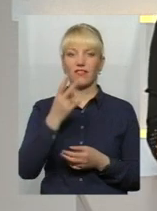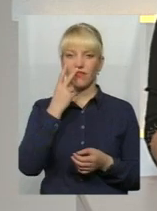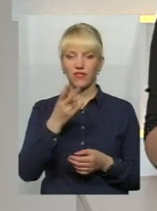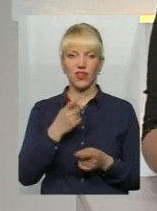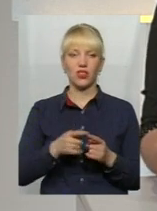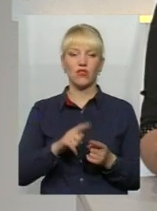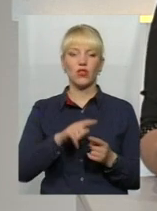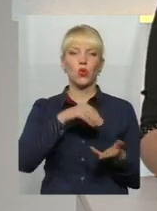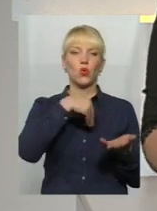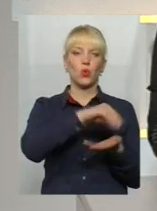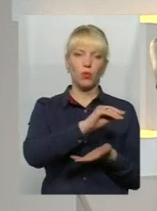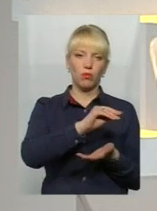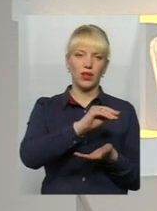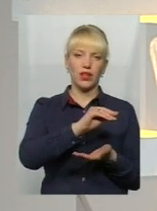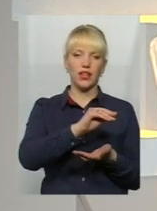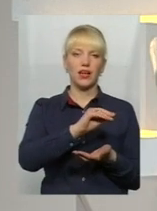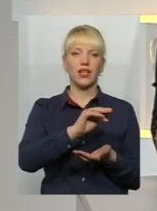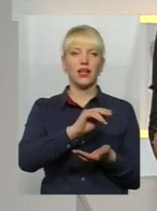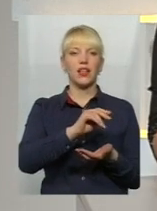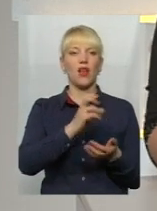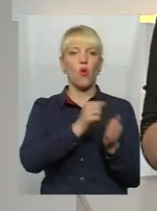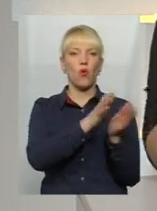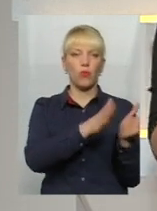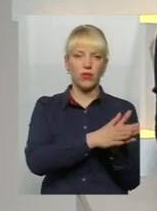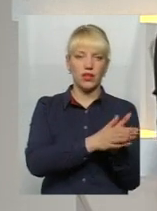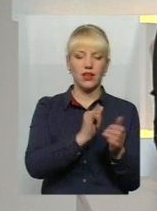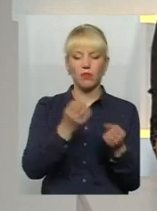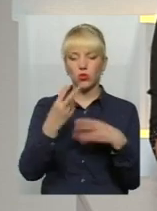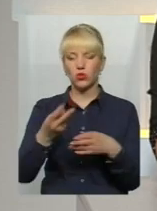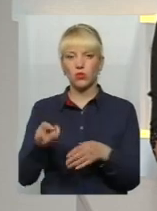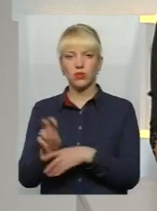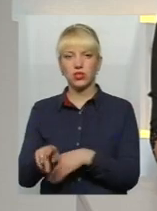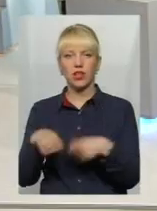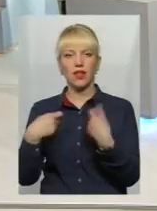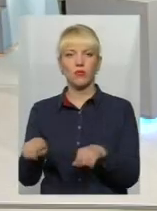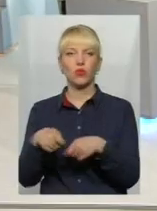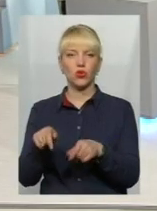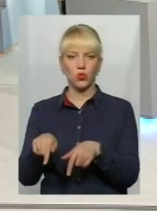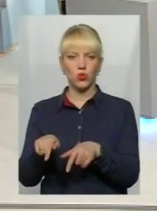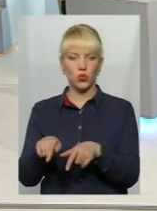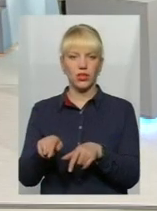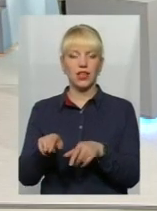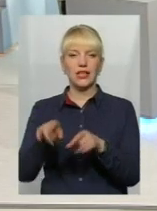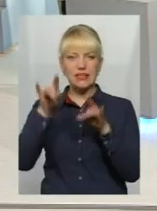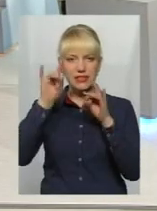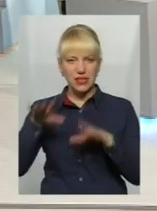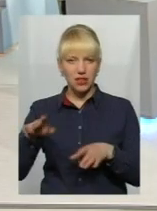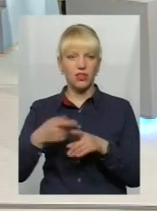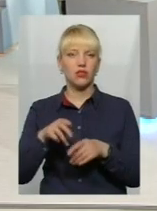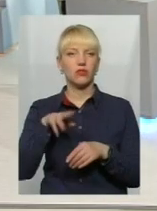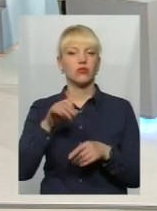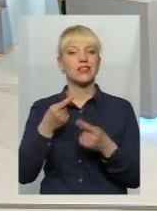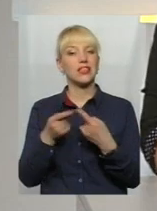що вона перекупила цей товар, або взяла його з оптової бази і просто прийшла і продає цей стихі, ну, це зовсім інша ситуація.